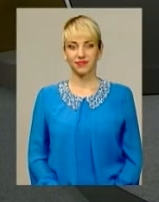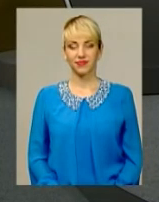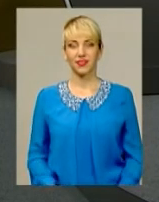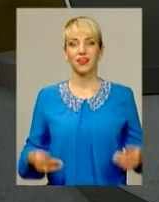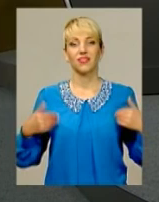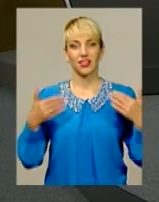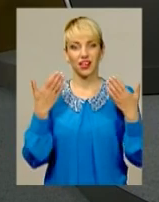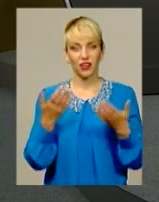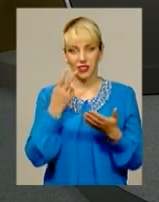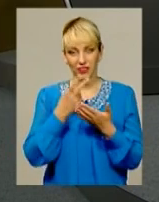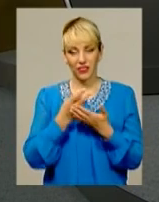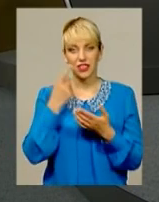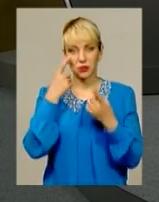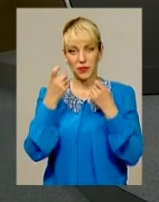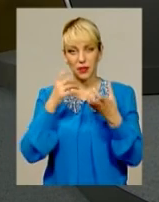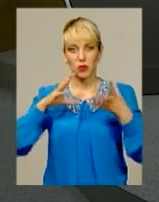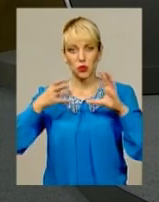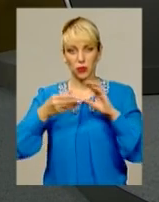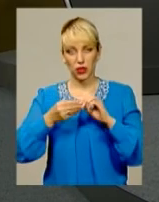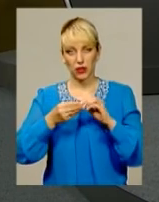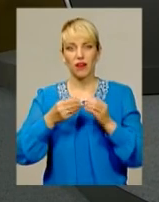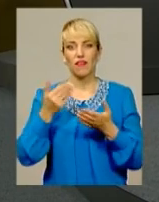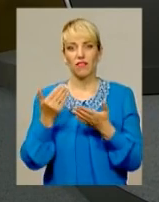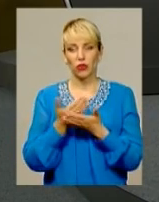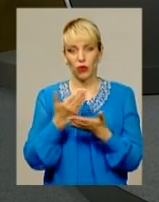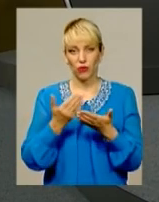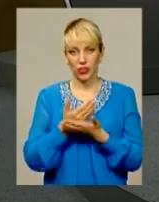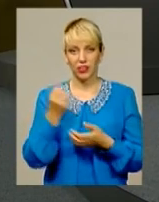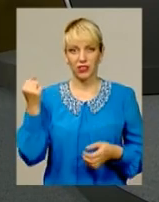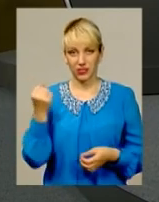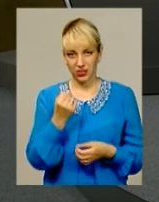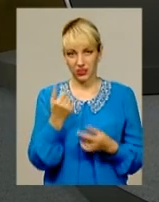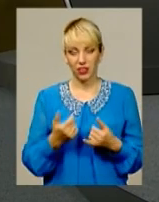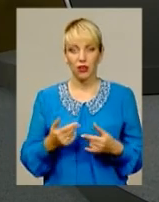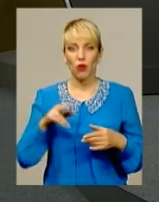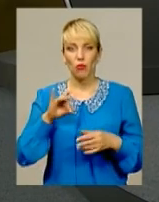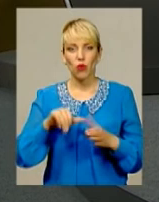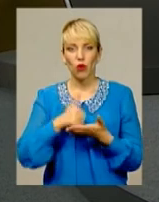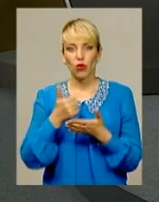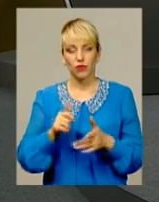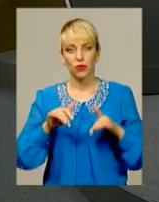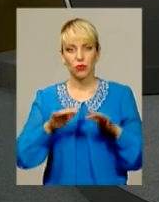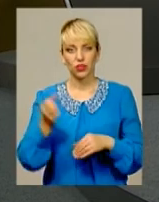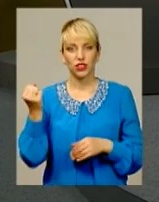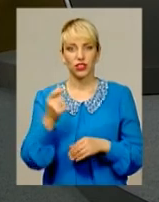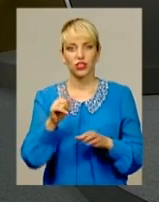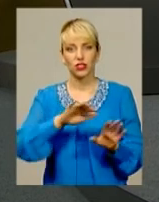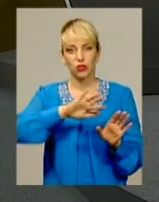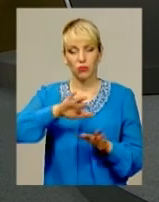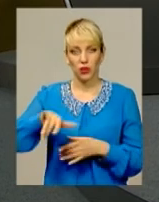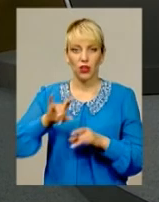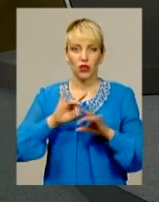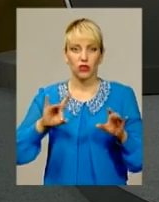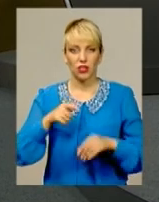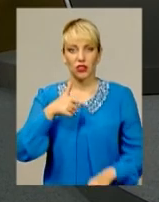Вітаю, ефірі підсумковий інформаційно-аналітичний випуск «Панорама тиждень». Про головні події тижня, що минає, вам розкажуть